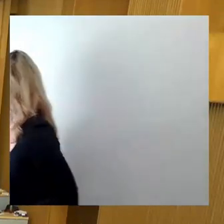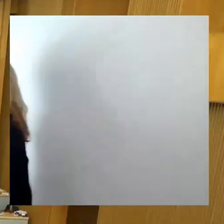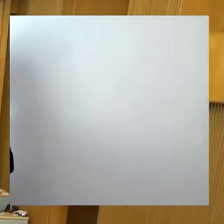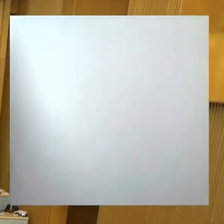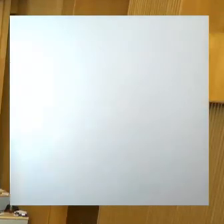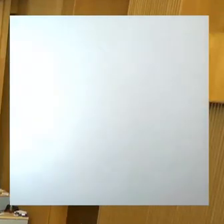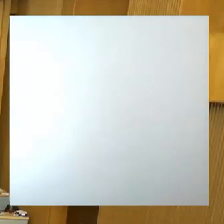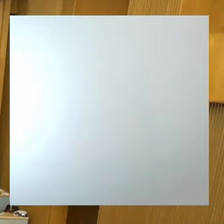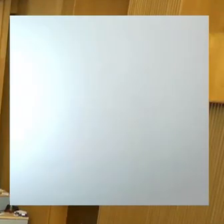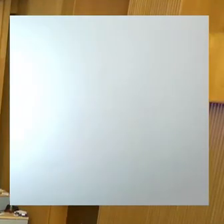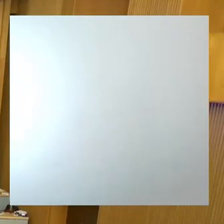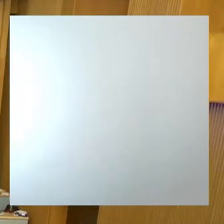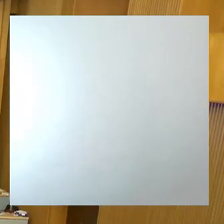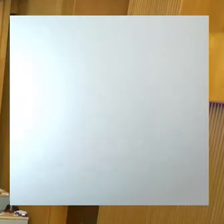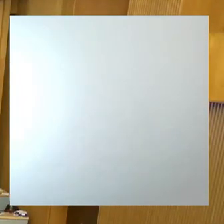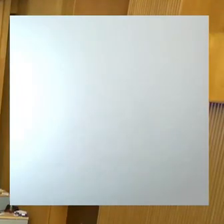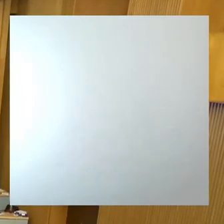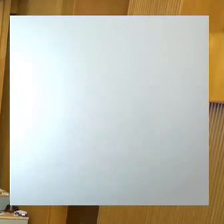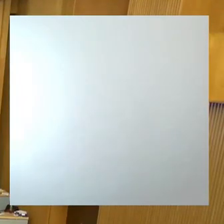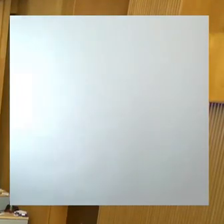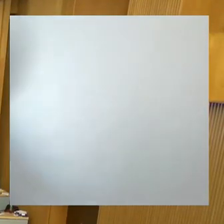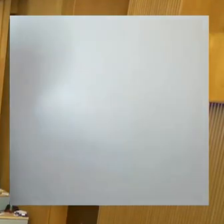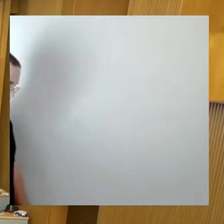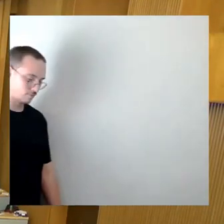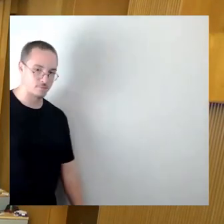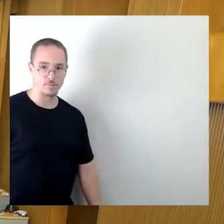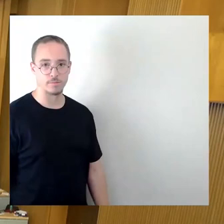Okay, dann frage ich mal CDU als nächstes. Steffen Kahn, bitte.